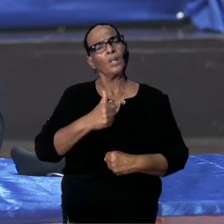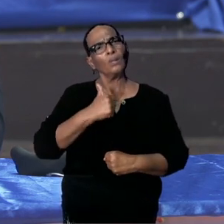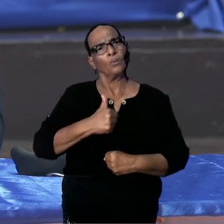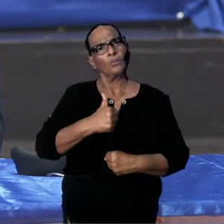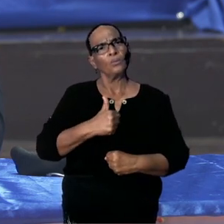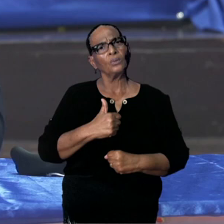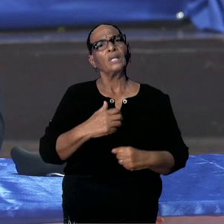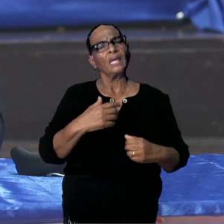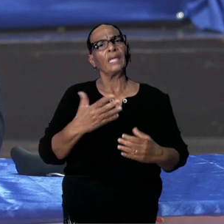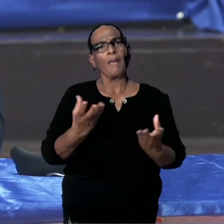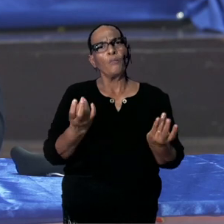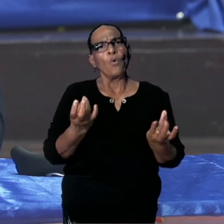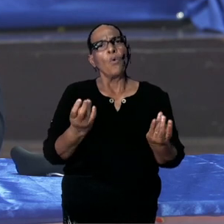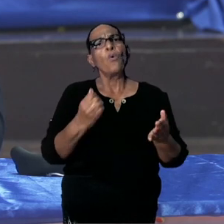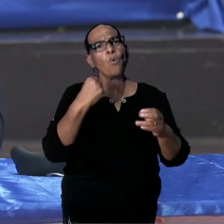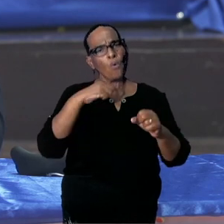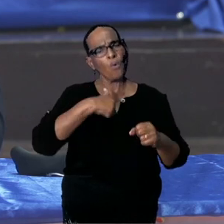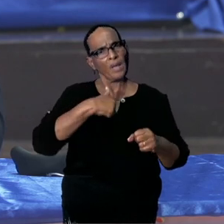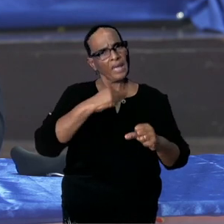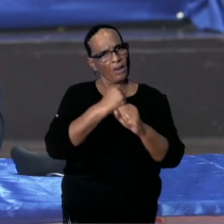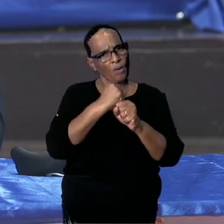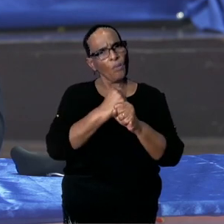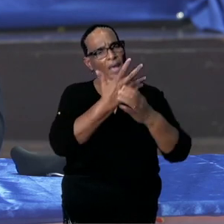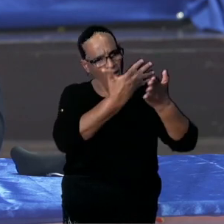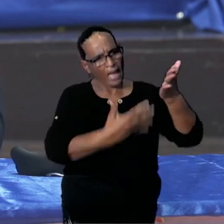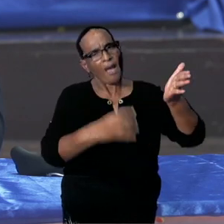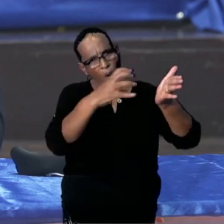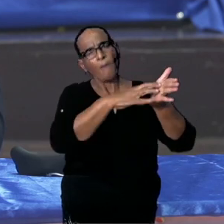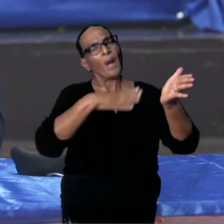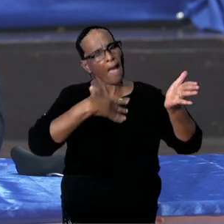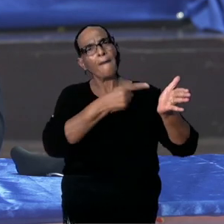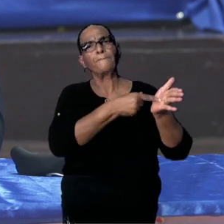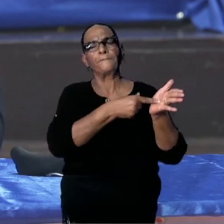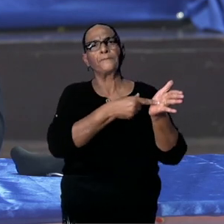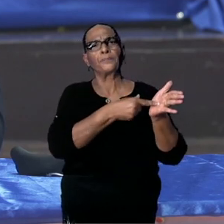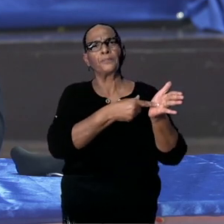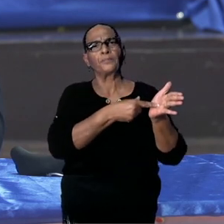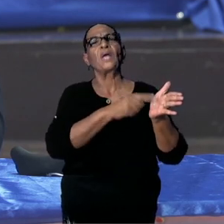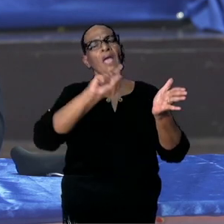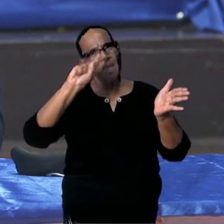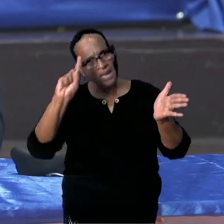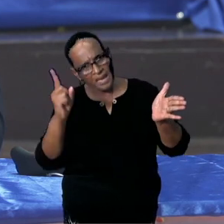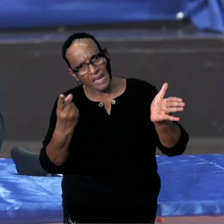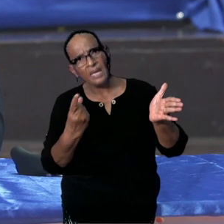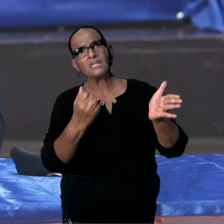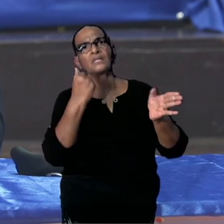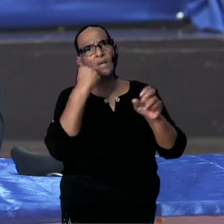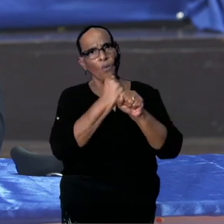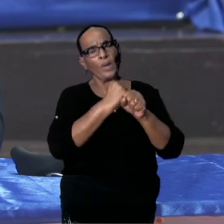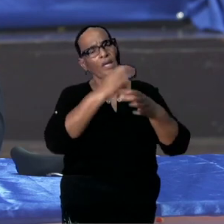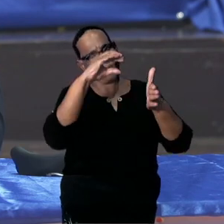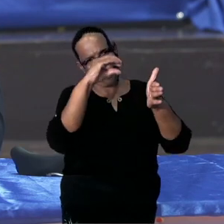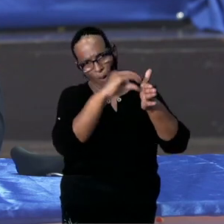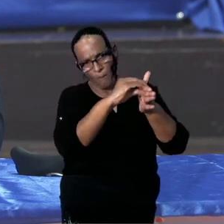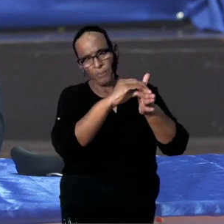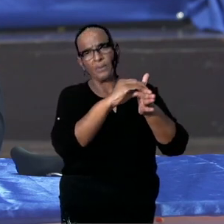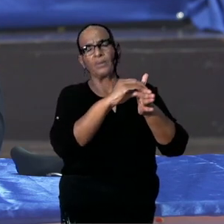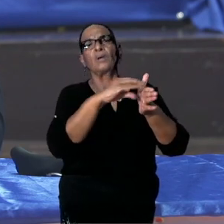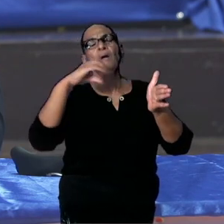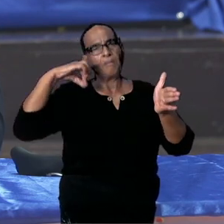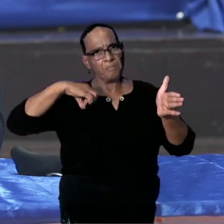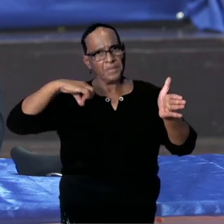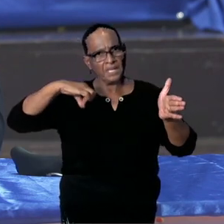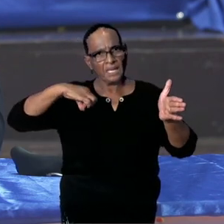taakomschrijving van het ministerie van volksgezondheid hier. En de eerste taak die mij is toebedeeld. Is minister.